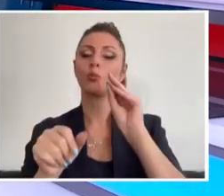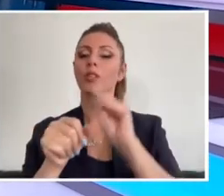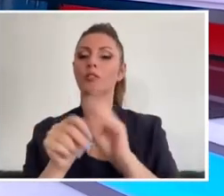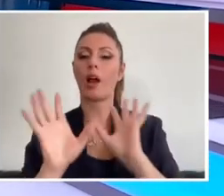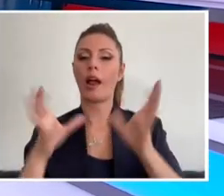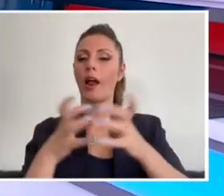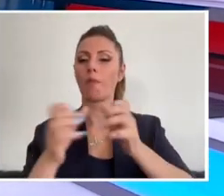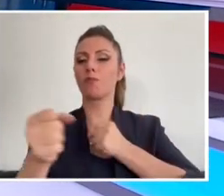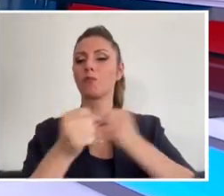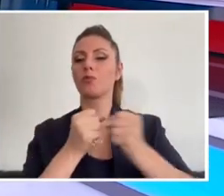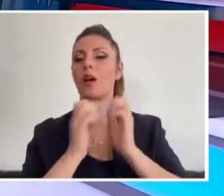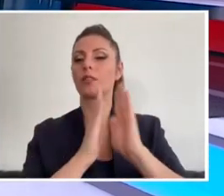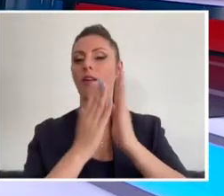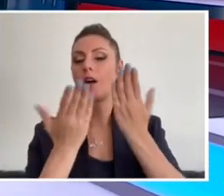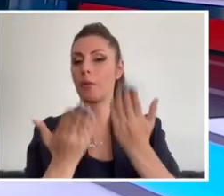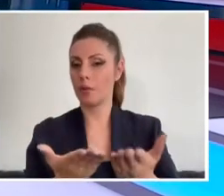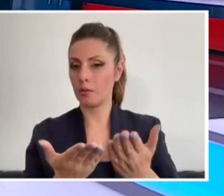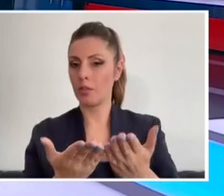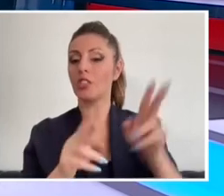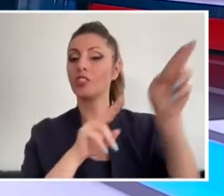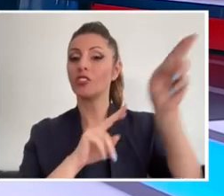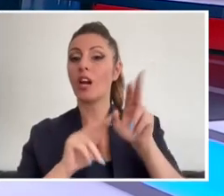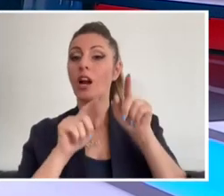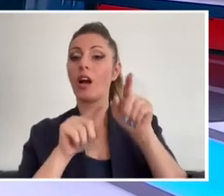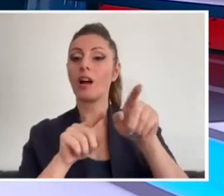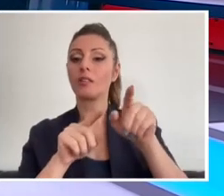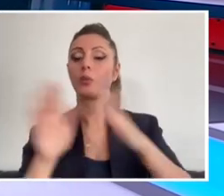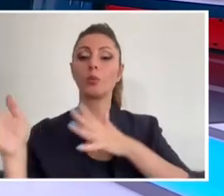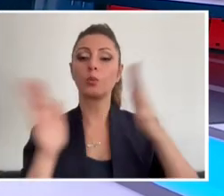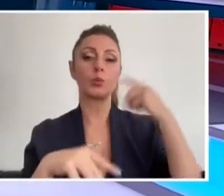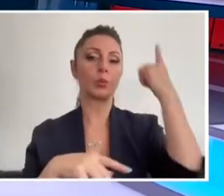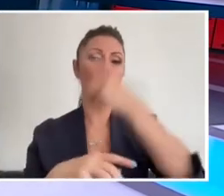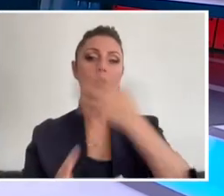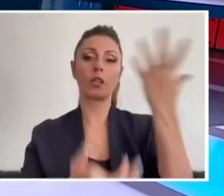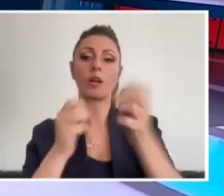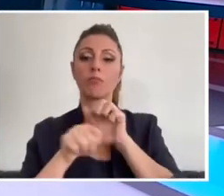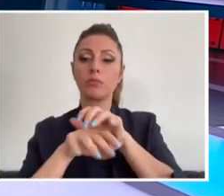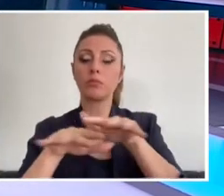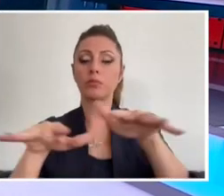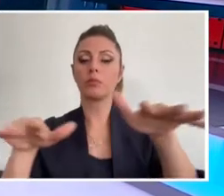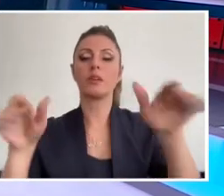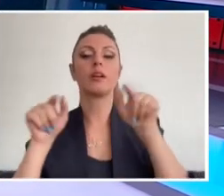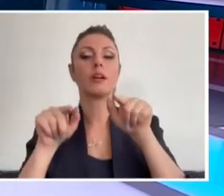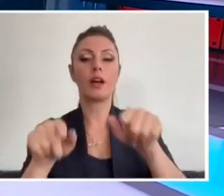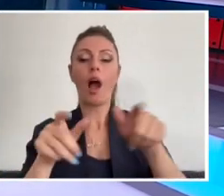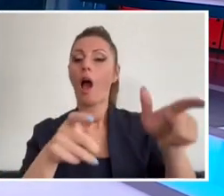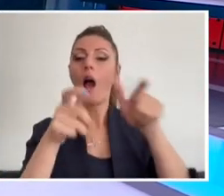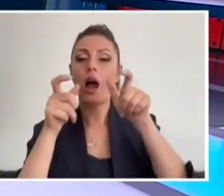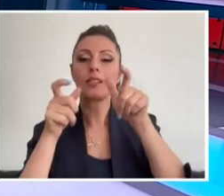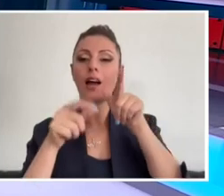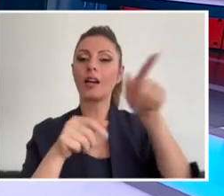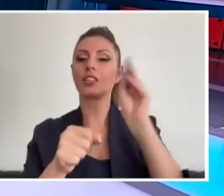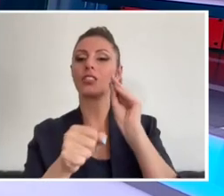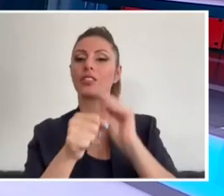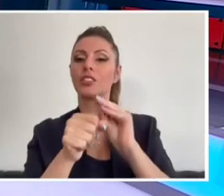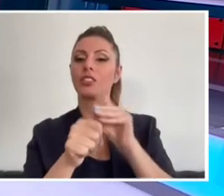sürmekte. Çanakkale'de alevler şiddetli rüzgarın etkisiyle yayılıyor. Hatay'da ise Belen ilçesindeki yangın nedeniyle